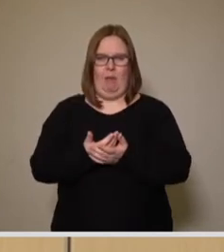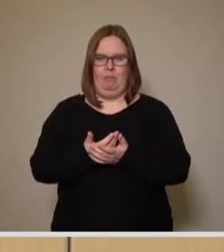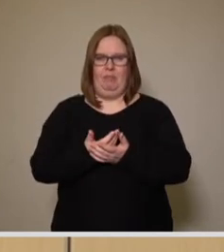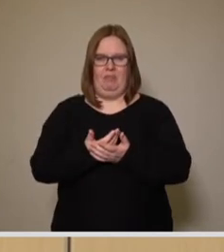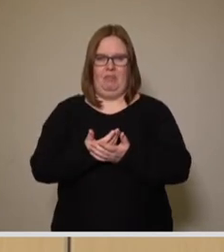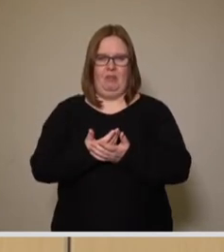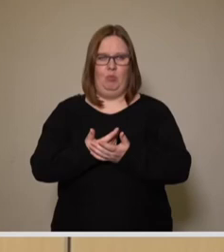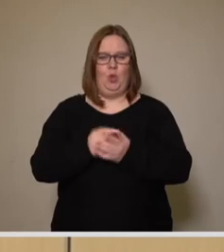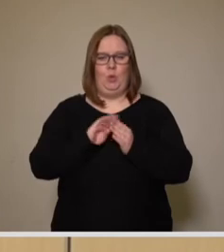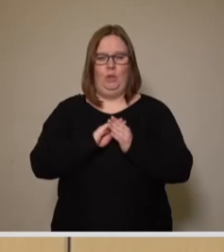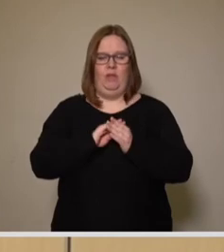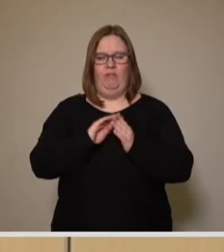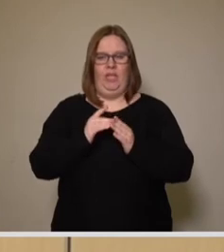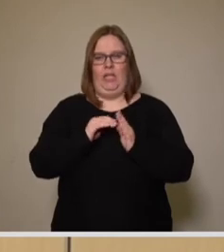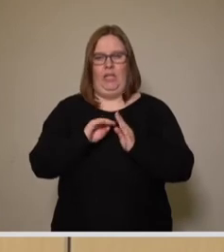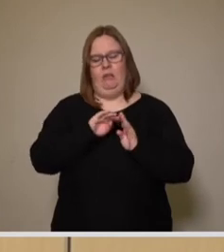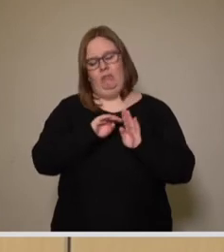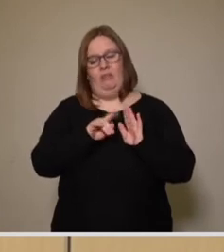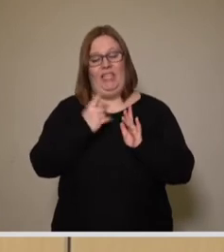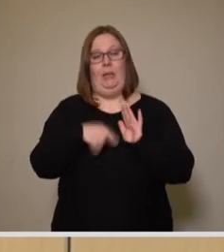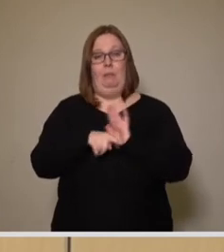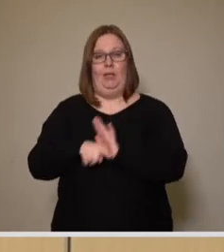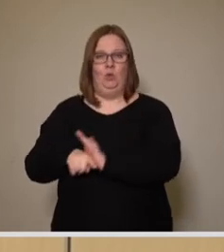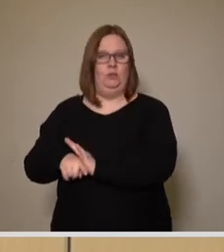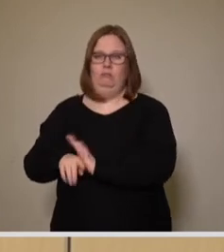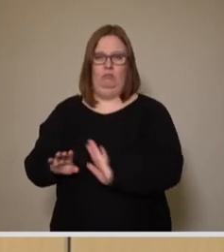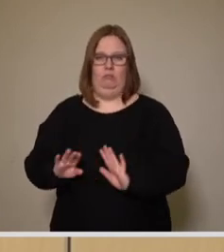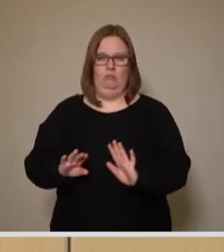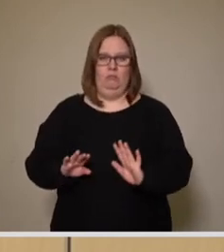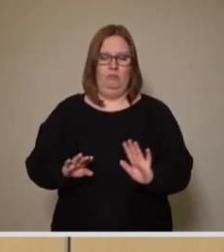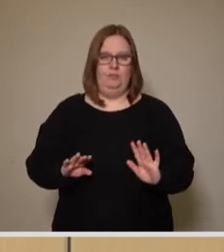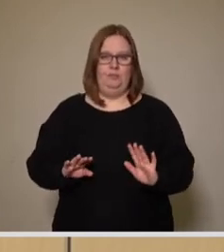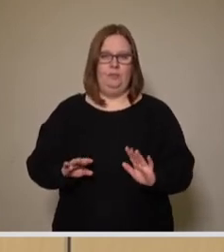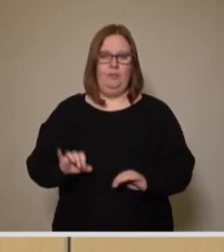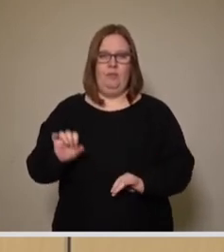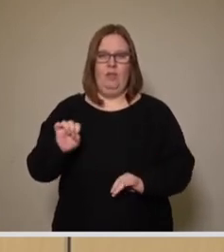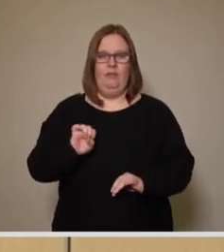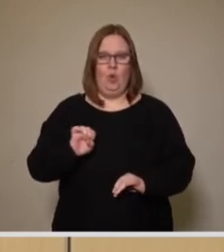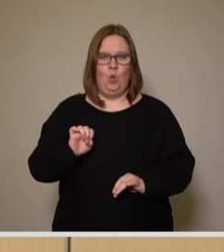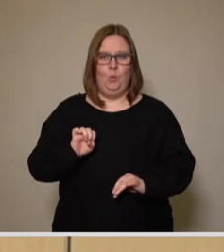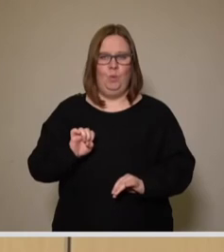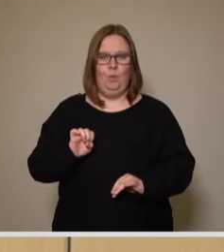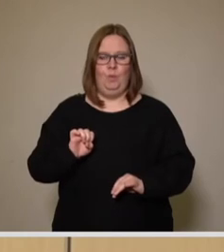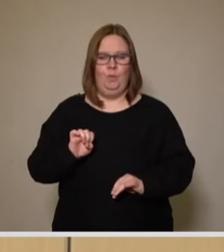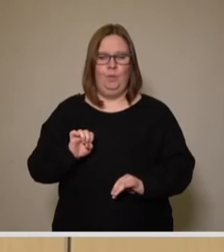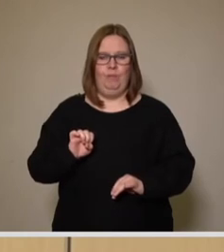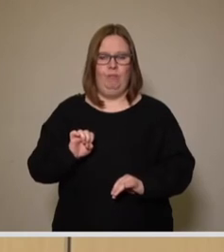Rückgang, der annähernd diese Größenordnungen erreichen würde, weil bei